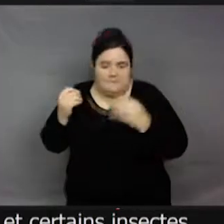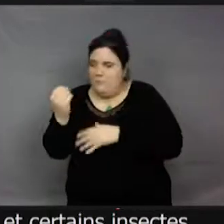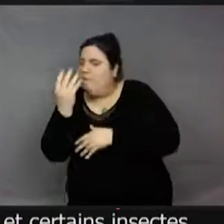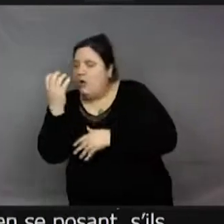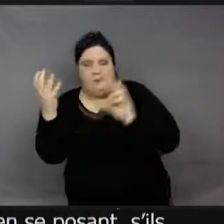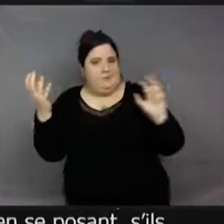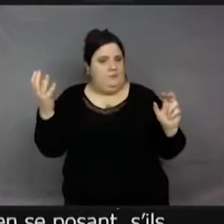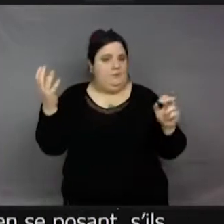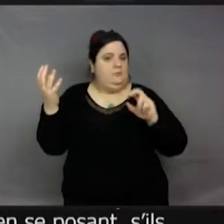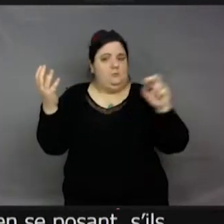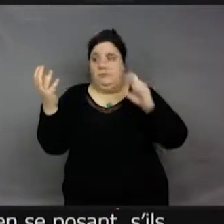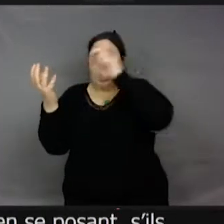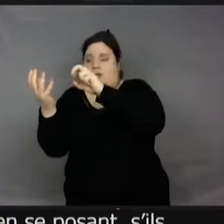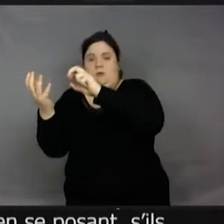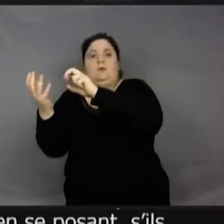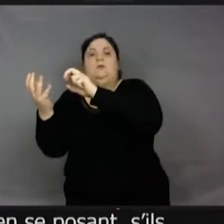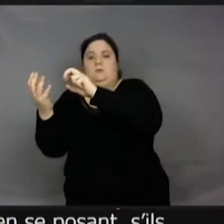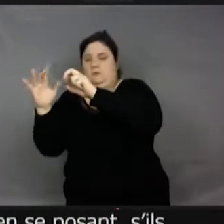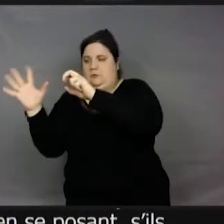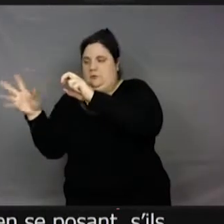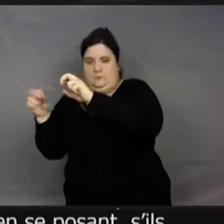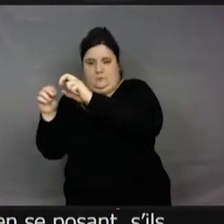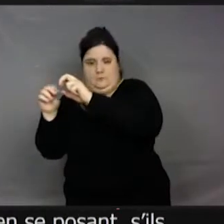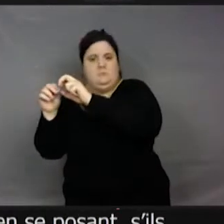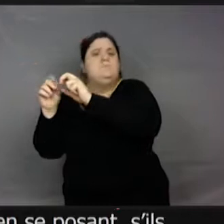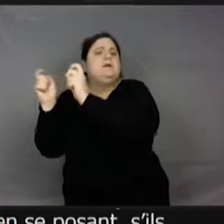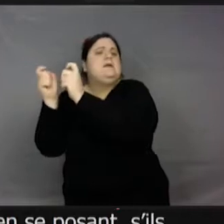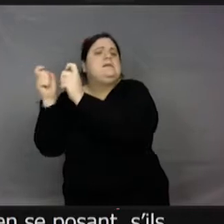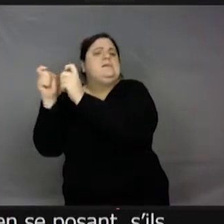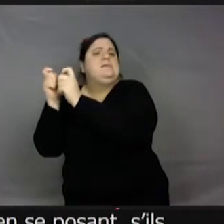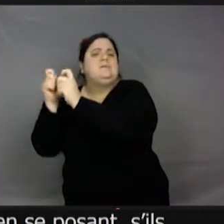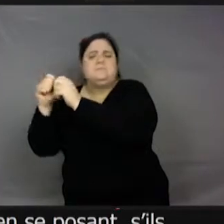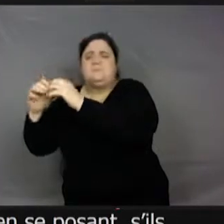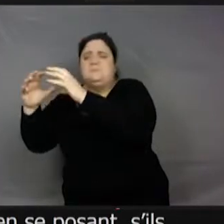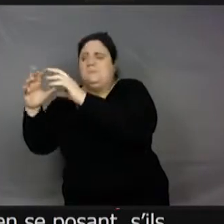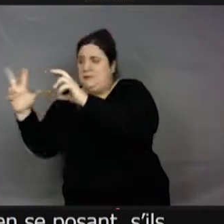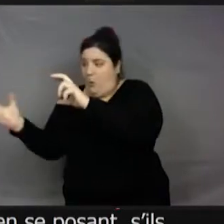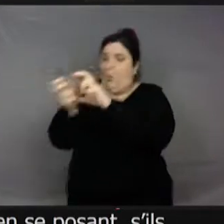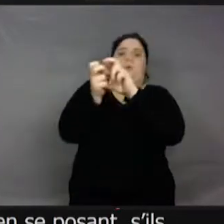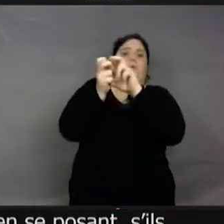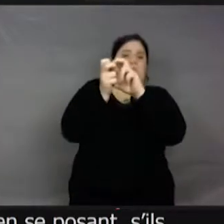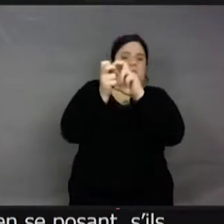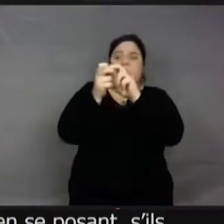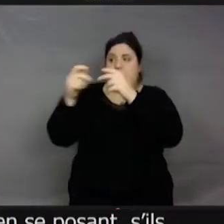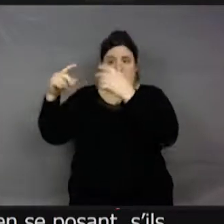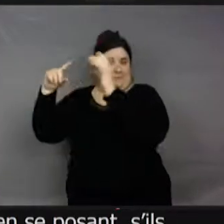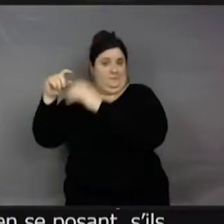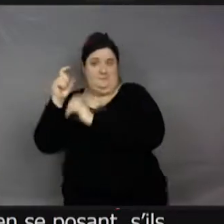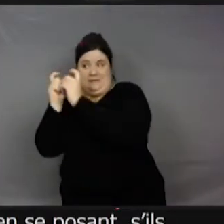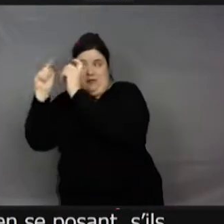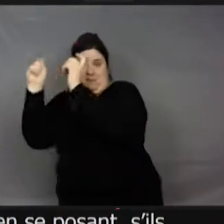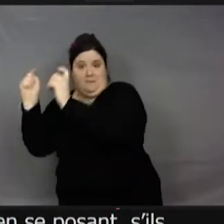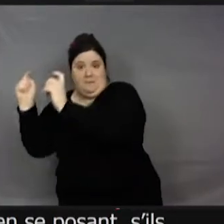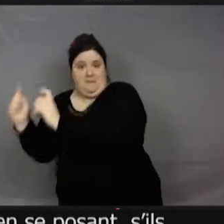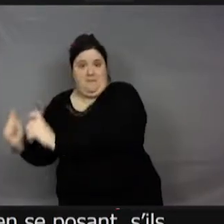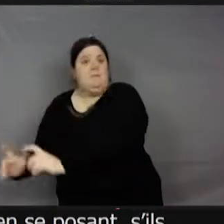premier insecte qui va dessus, elle est très chargée, il va la décharger un peu électriquement. Et plus les insectes vont aller dessus, plus elle va se décharger. Et donc, si un insecte,